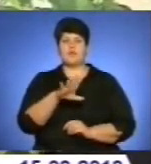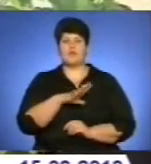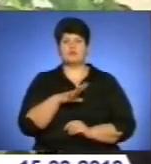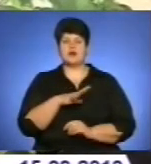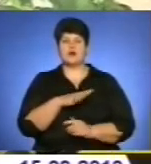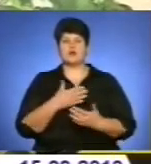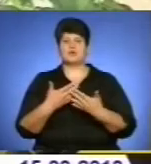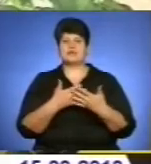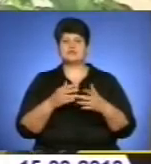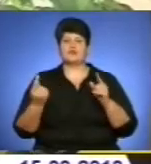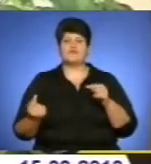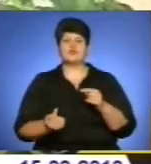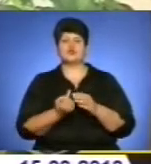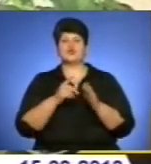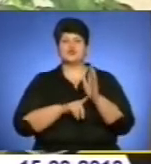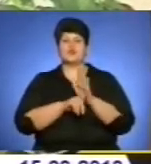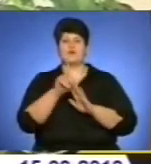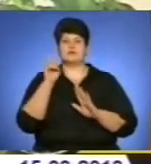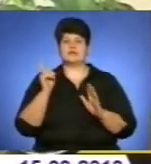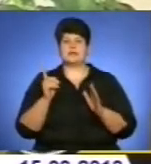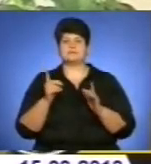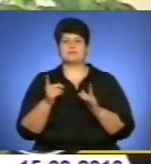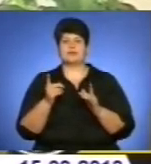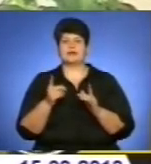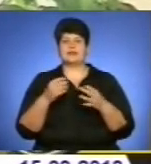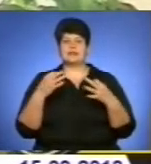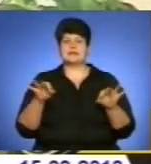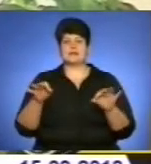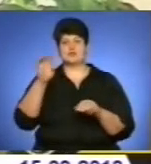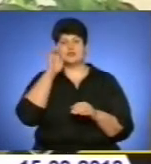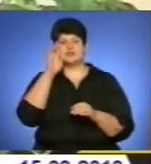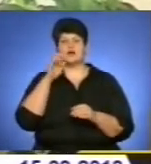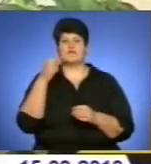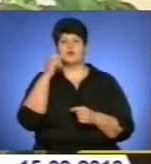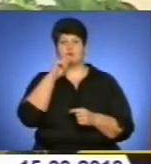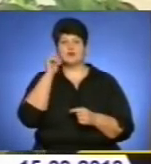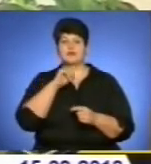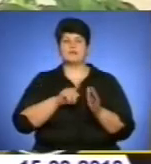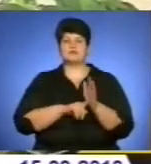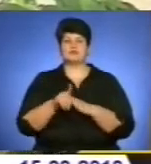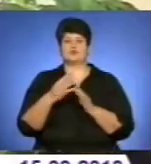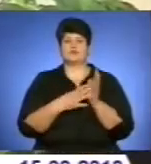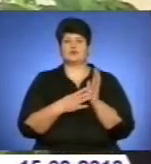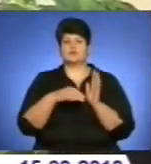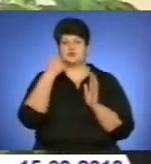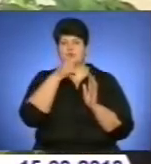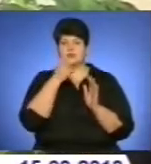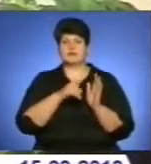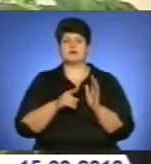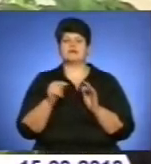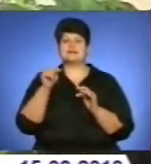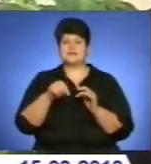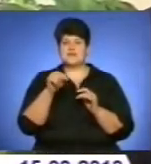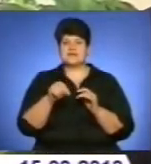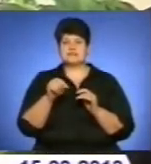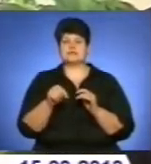у 1983 році з його переїздом до Тернополя, коли тут створювалася обласна організація.